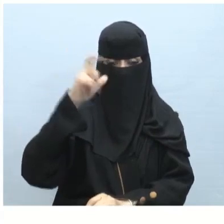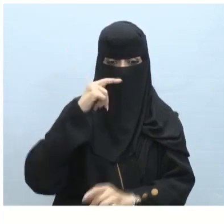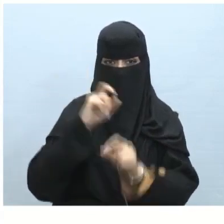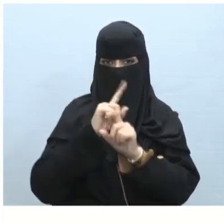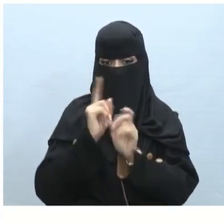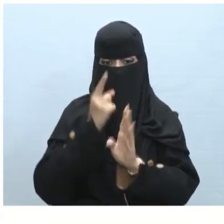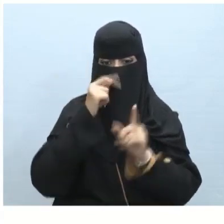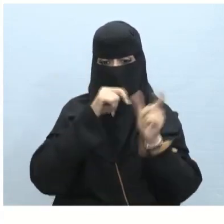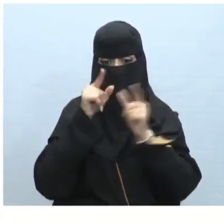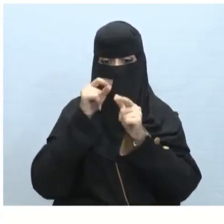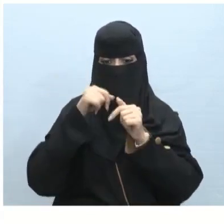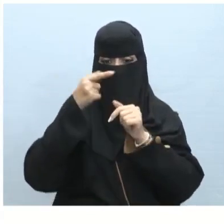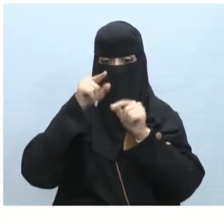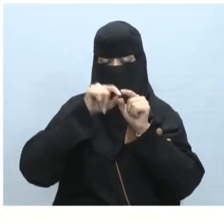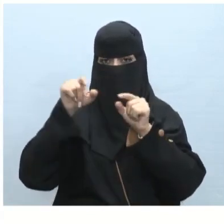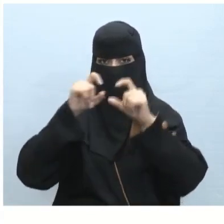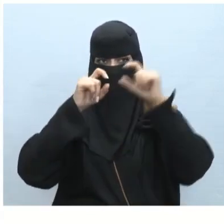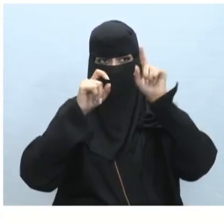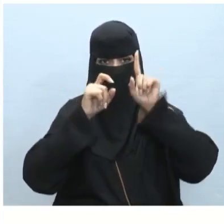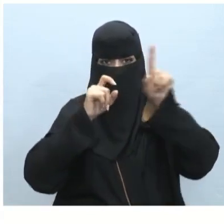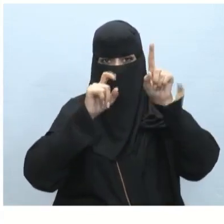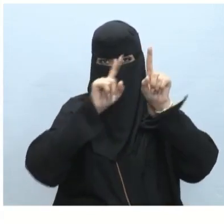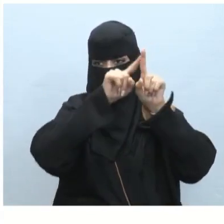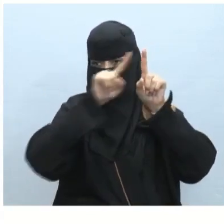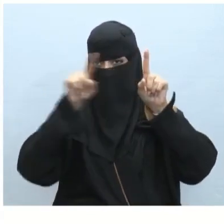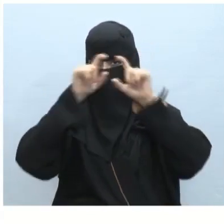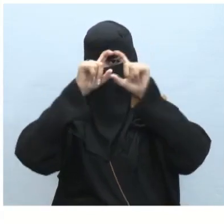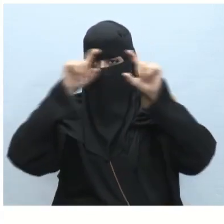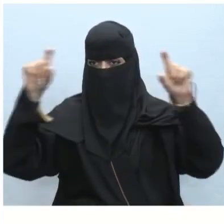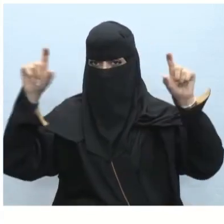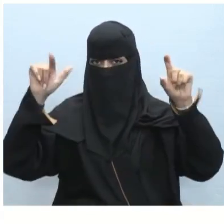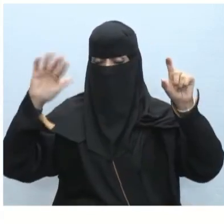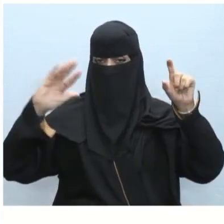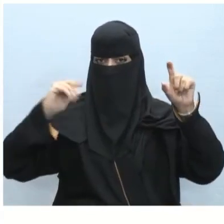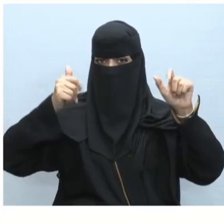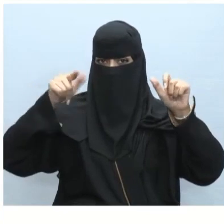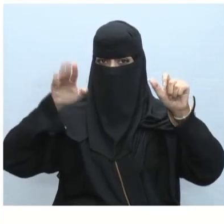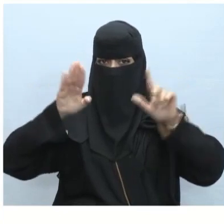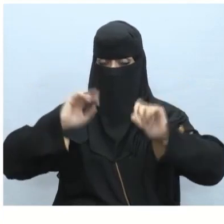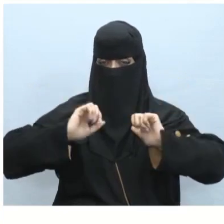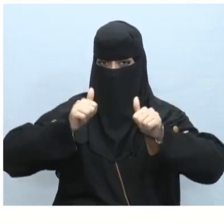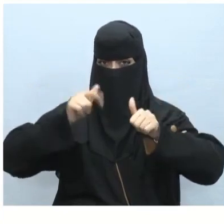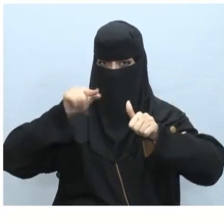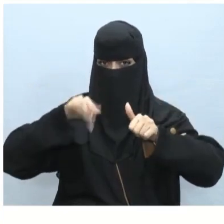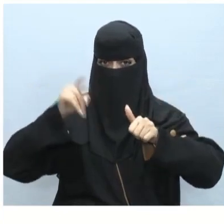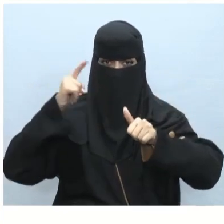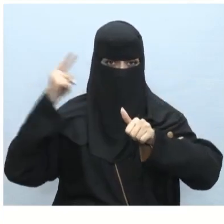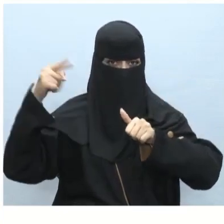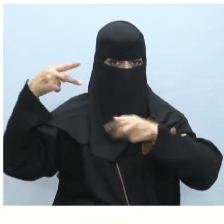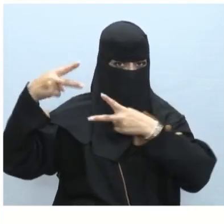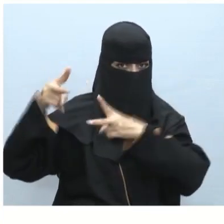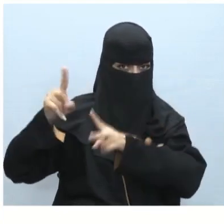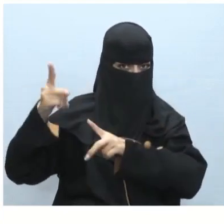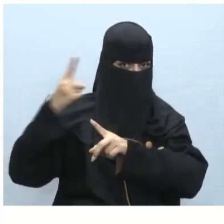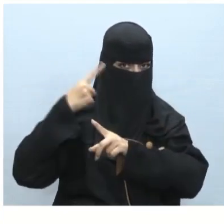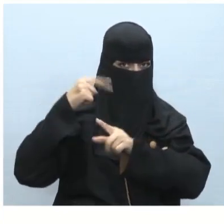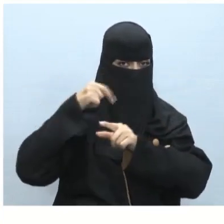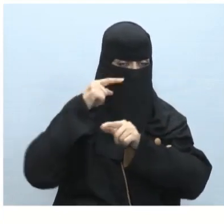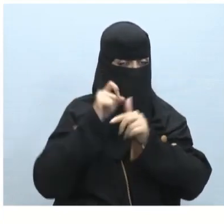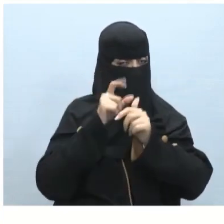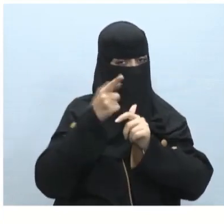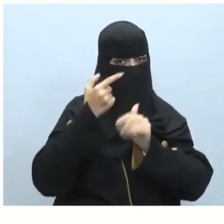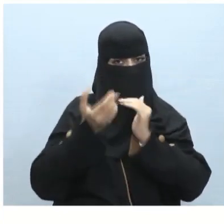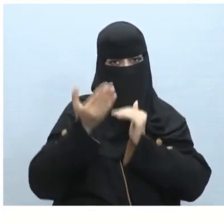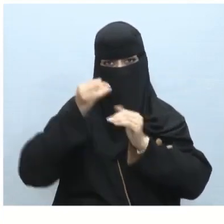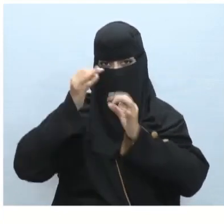في علامة تبويب خيارات التشغيل تستطيع تشغيل المقطع الصوتي للمعاينة فقط